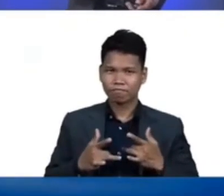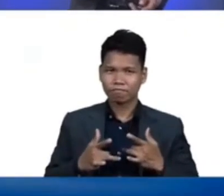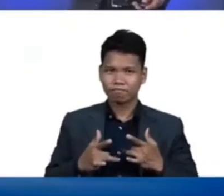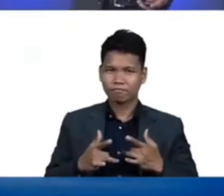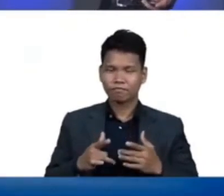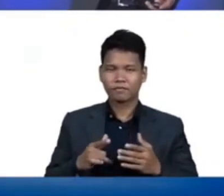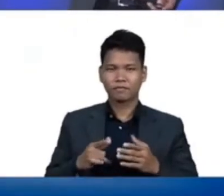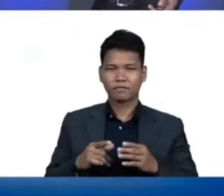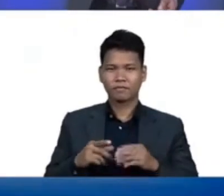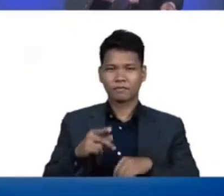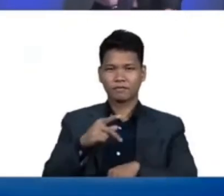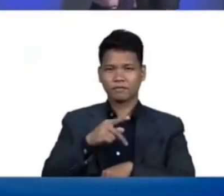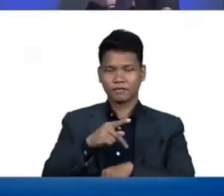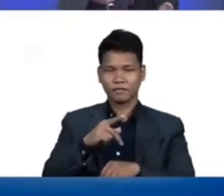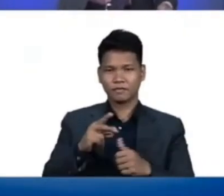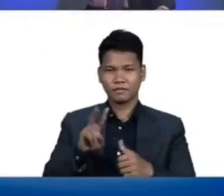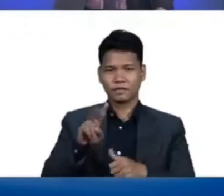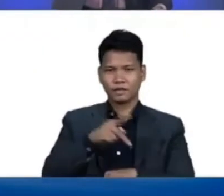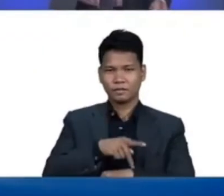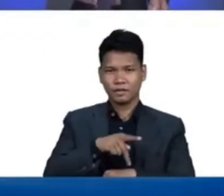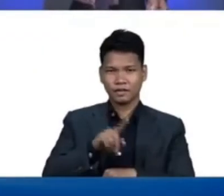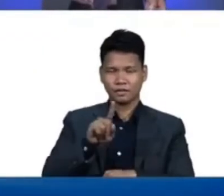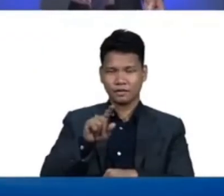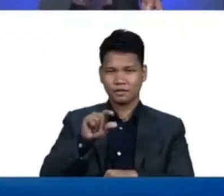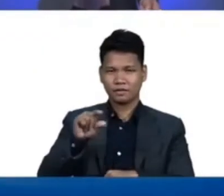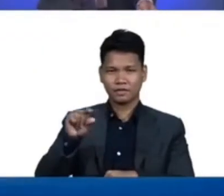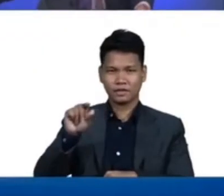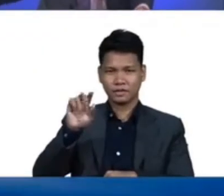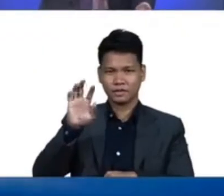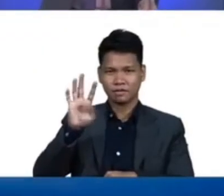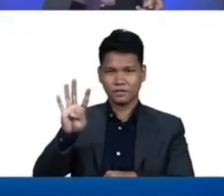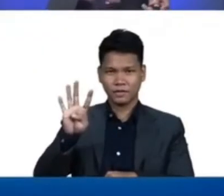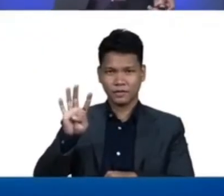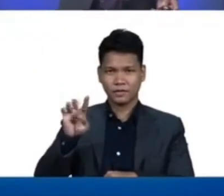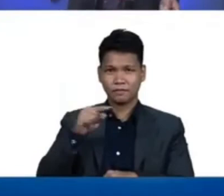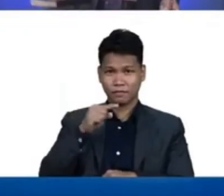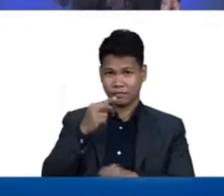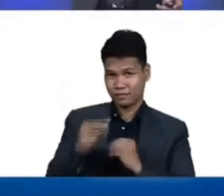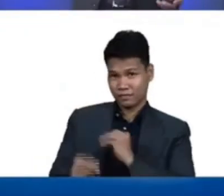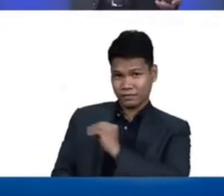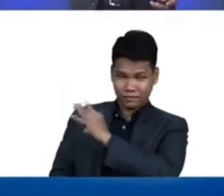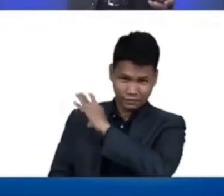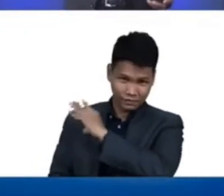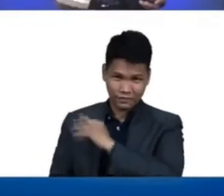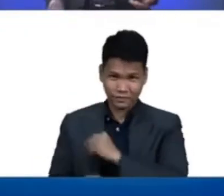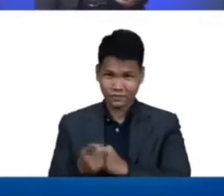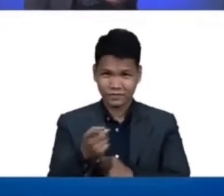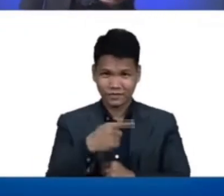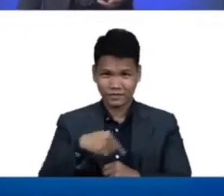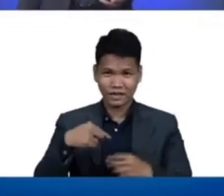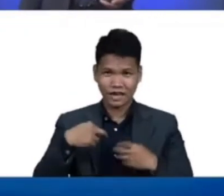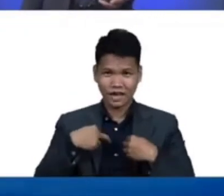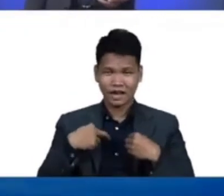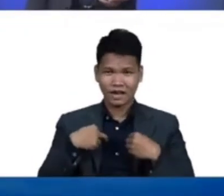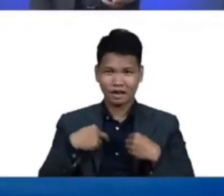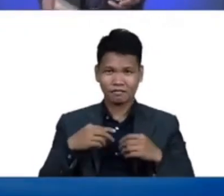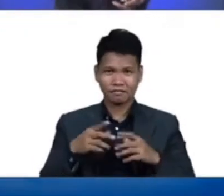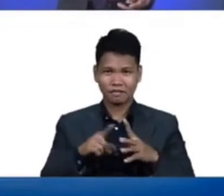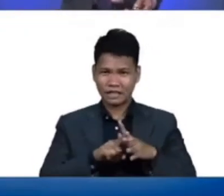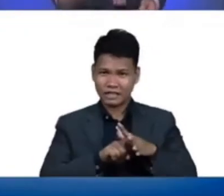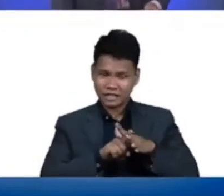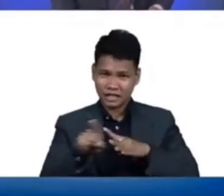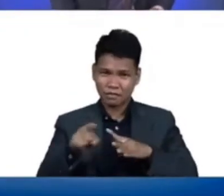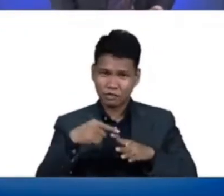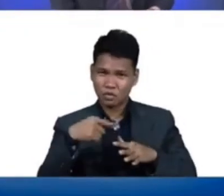promises that through this you may be partakers of the divine nature having escaped the corruption that